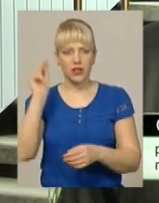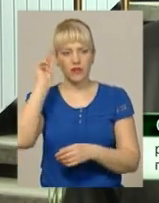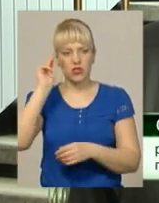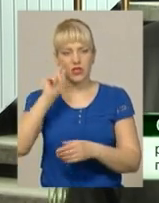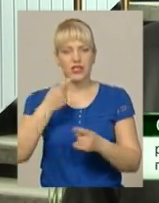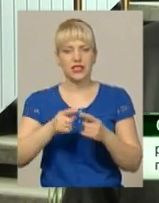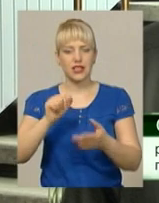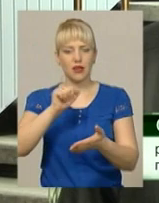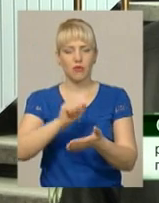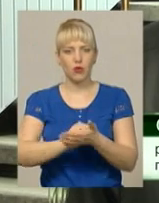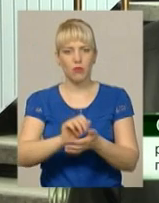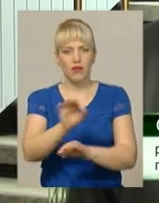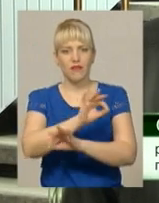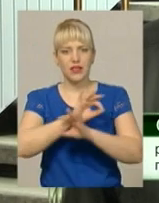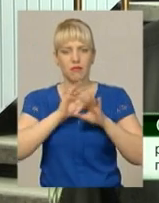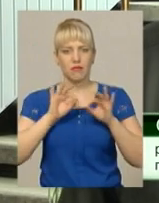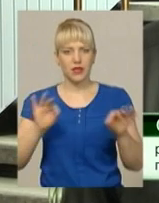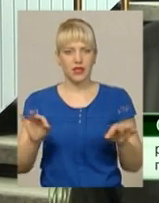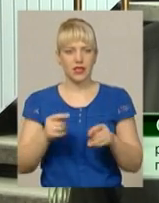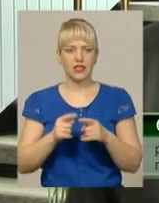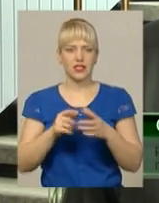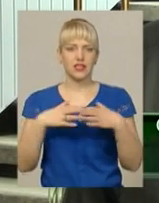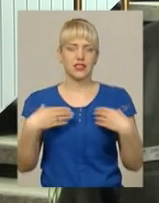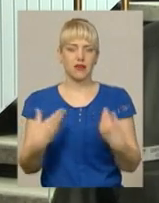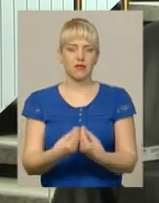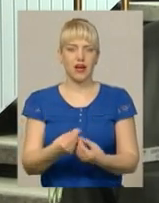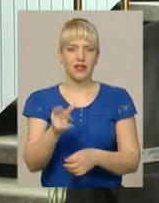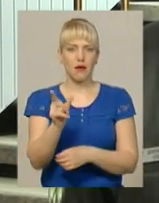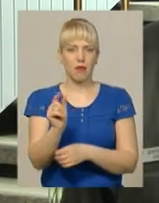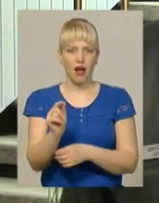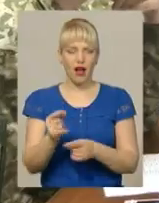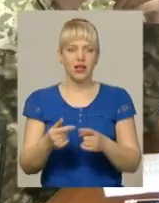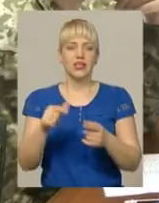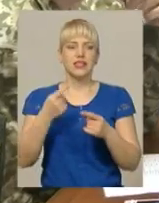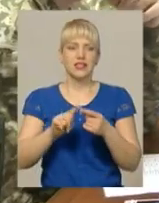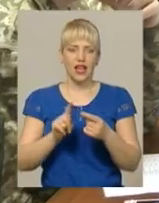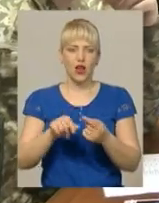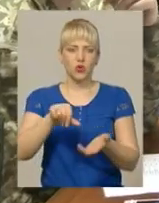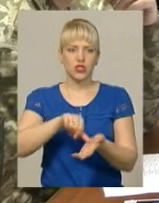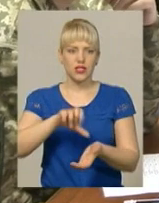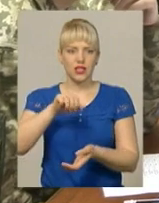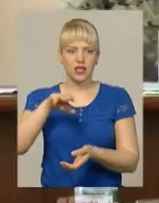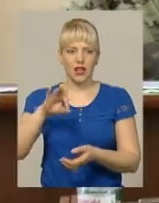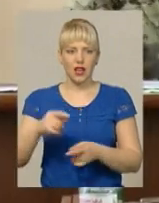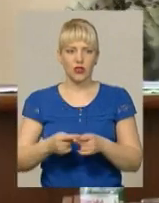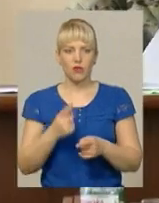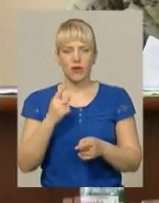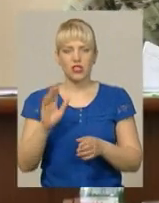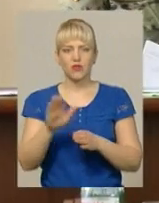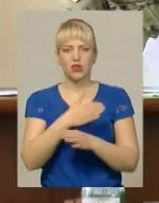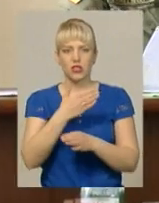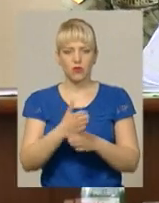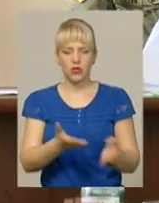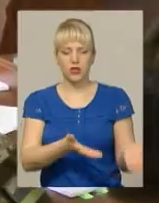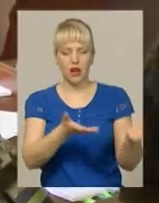це дипломи з відзнаками, це відмінники, це сімейні пари, це учасники АТО». Першими на розподіл запрошувалися офіцери. Із восьми